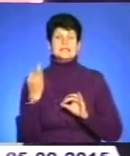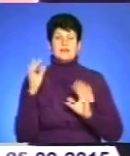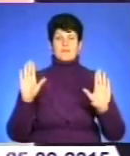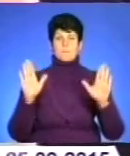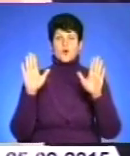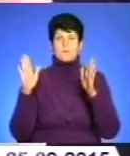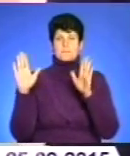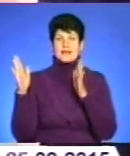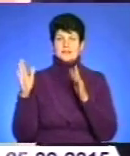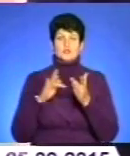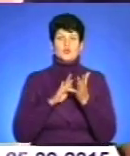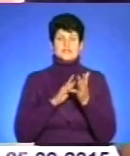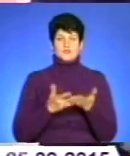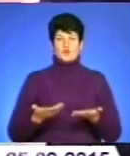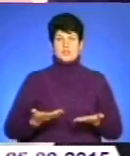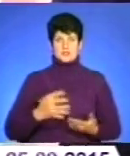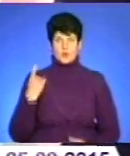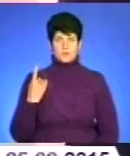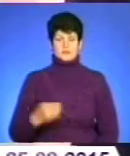моменти туристичного життя краю.